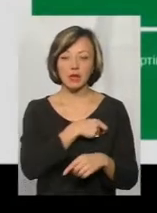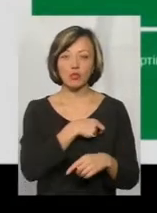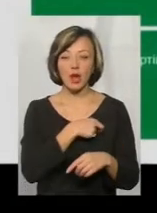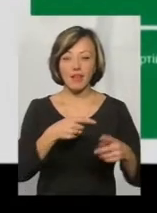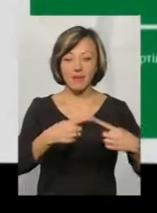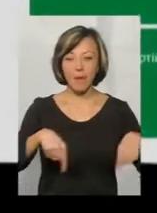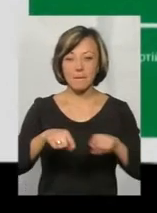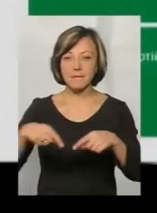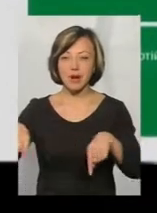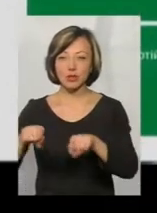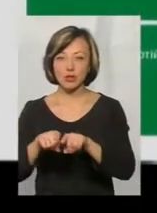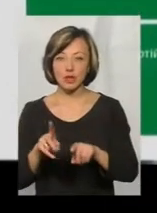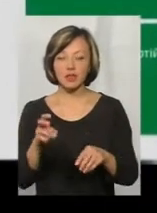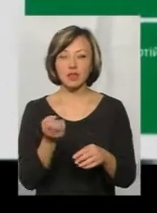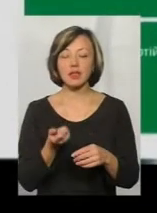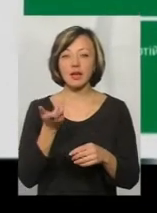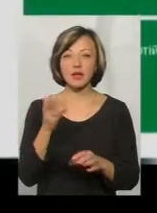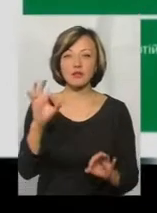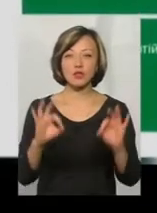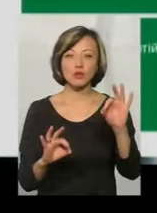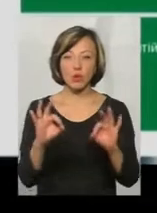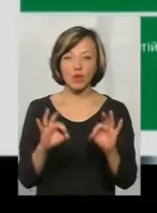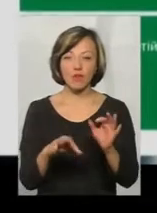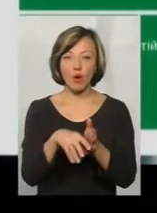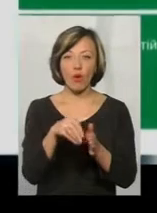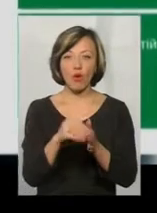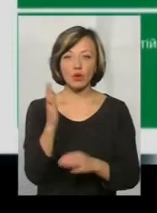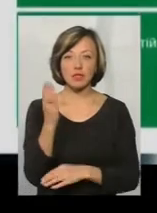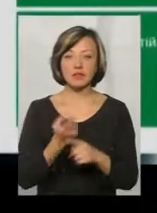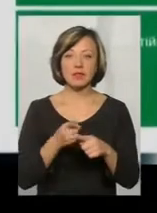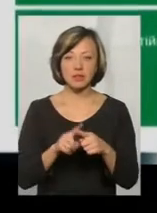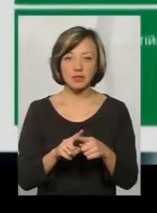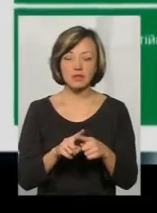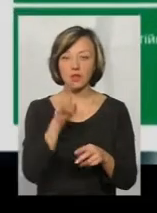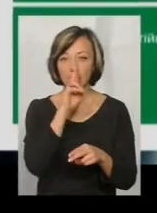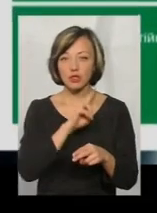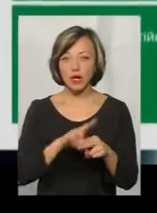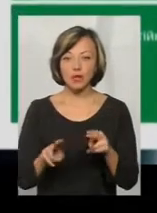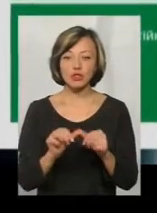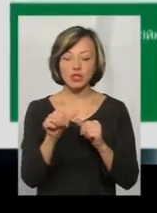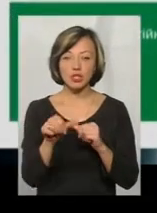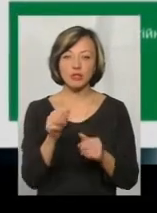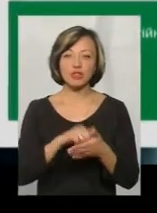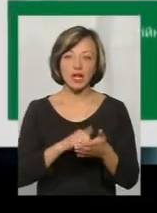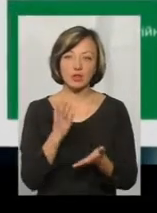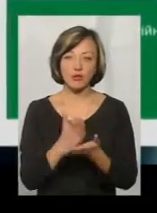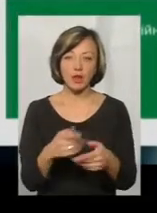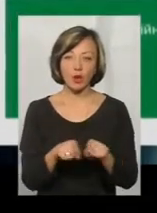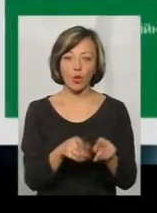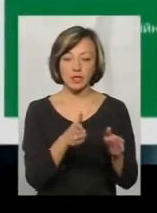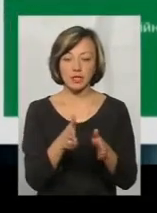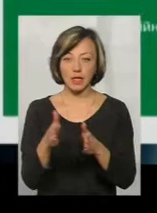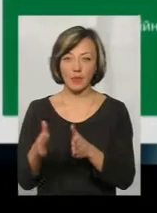-мажоритарників. Йогор казав, що кількість голосів, які втрачаються виключно через існування такої системи.